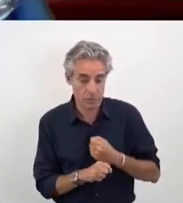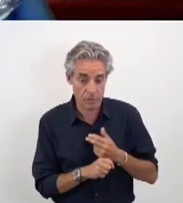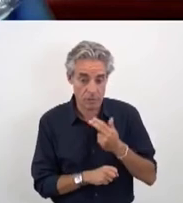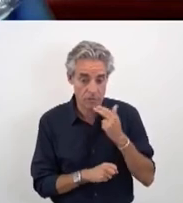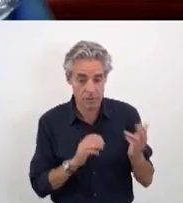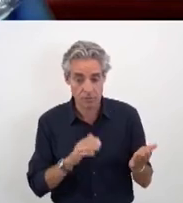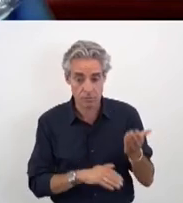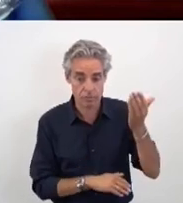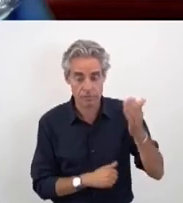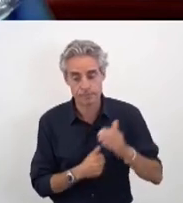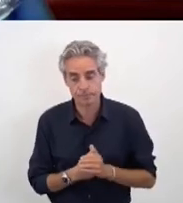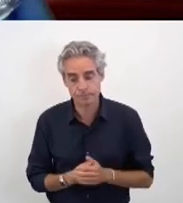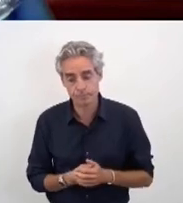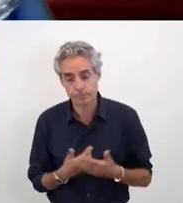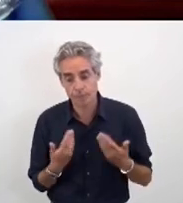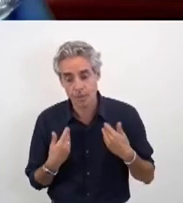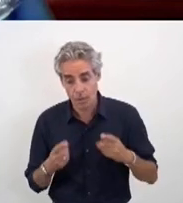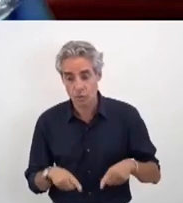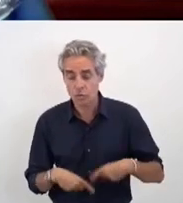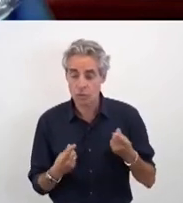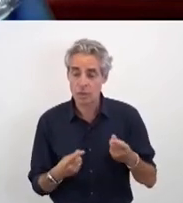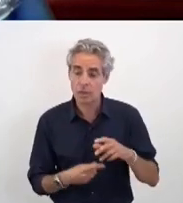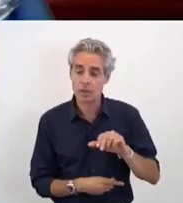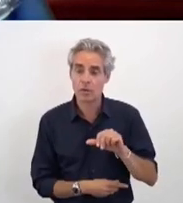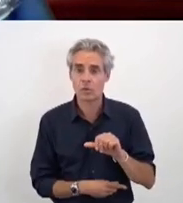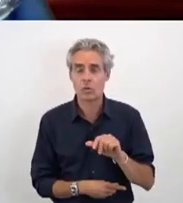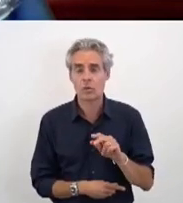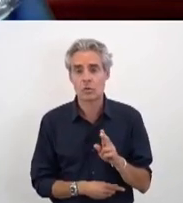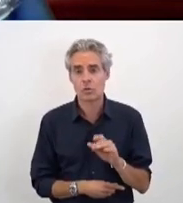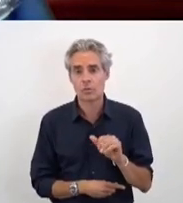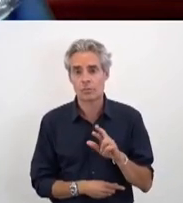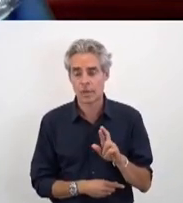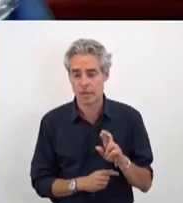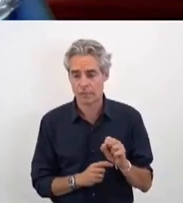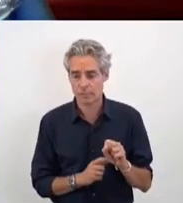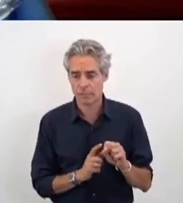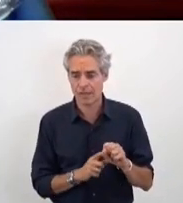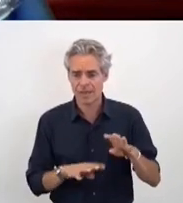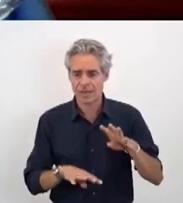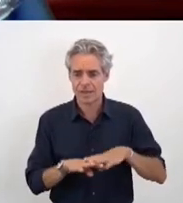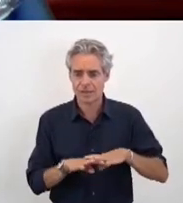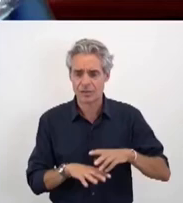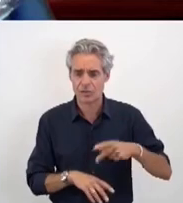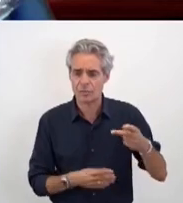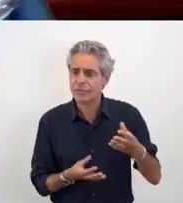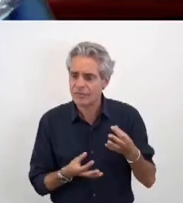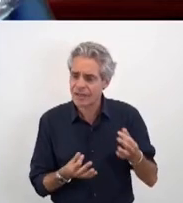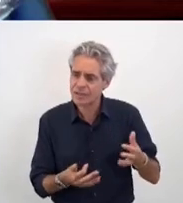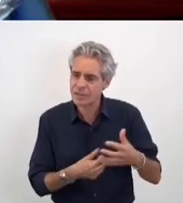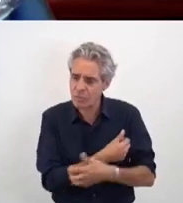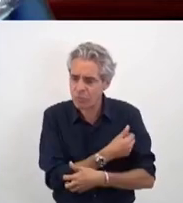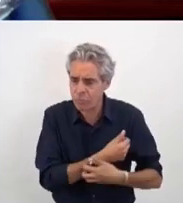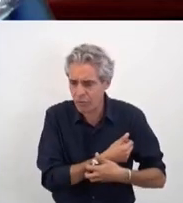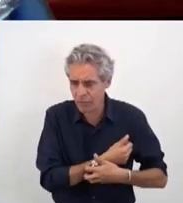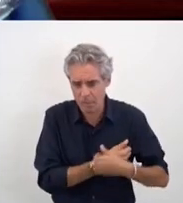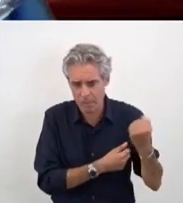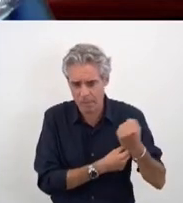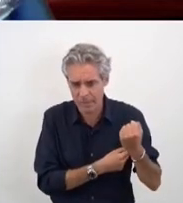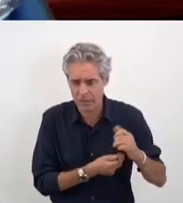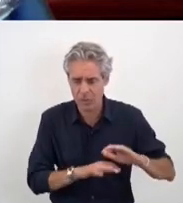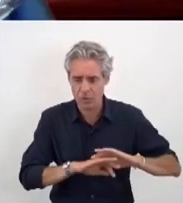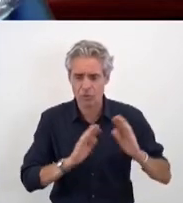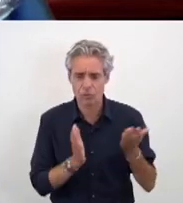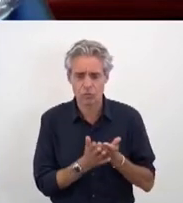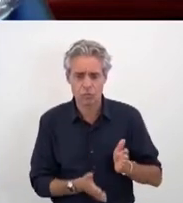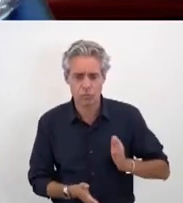remarquable. Et je suis allée aux Obiers, c'est le quartier le plus fragile et le plus pauvre de